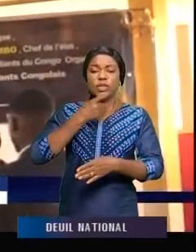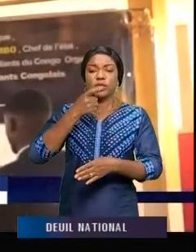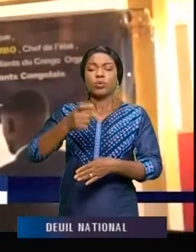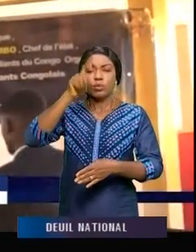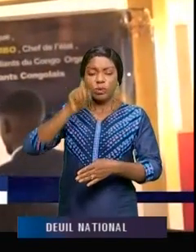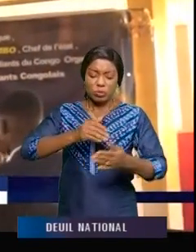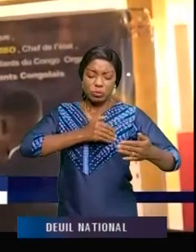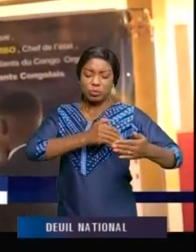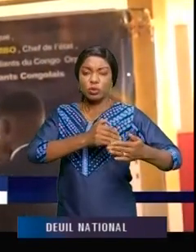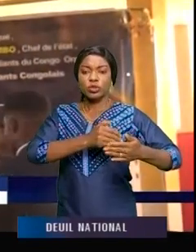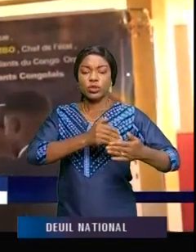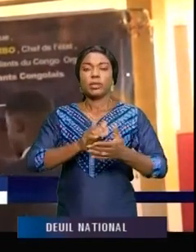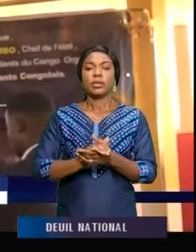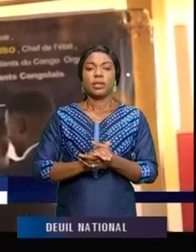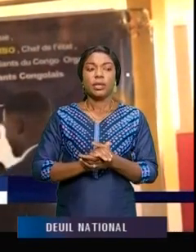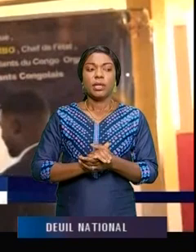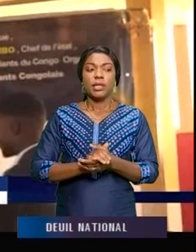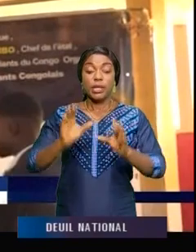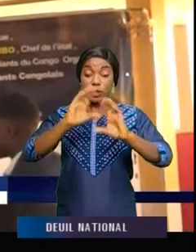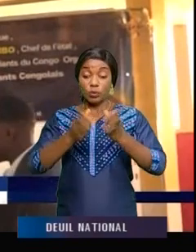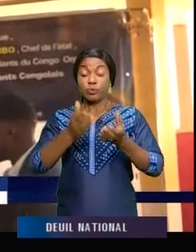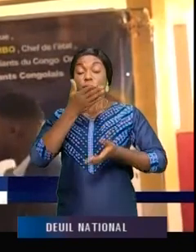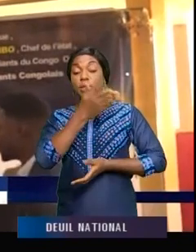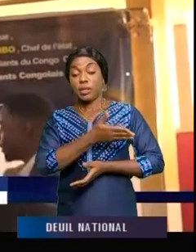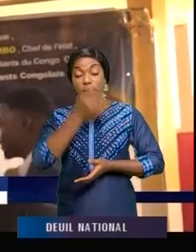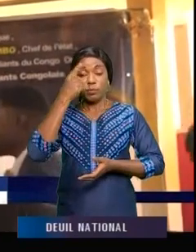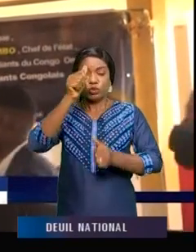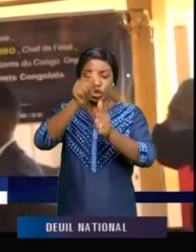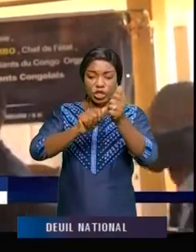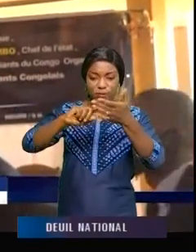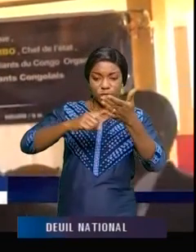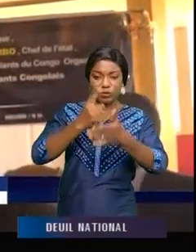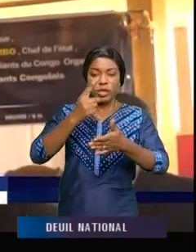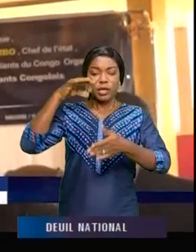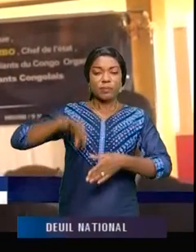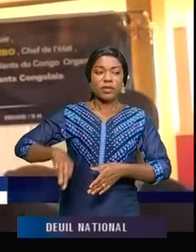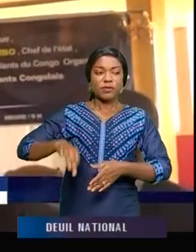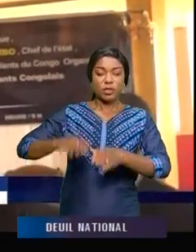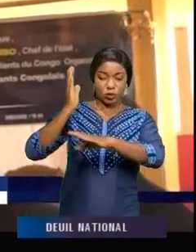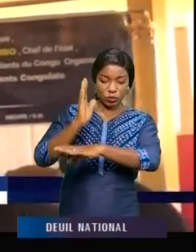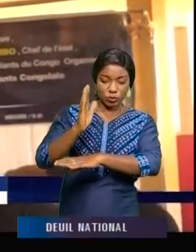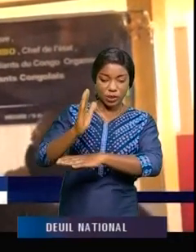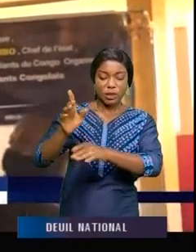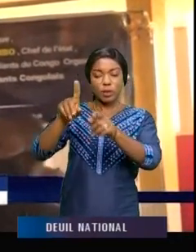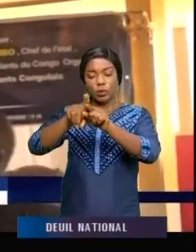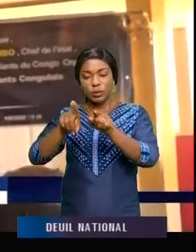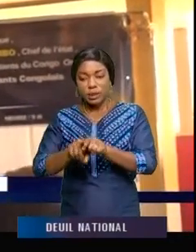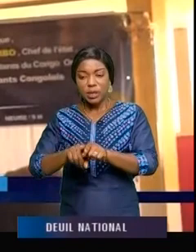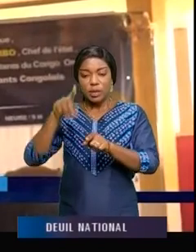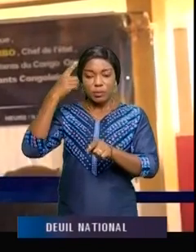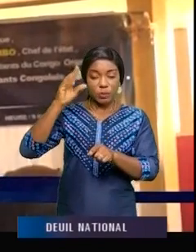devons être proches de ce comité pour que chaque fois qu'ils bénéficient de nos conseils, départent notre